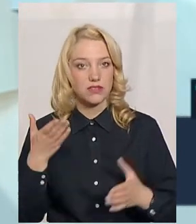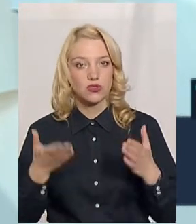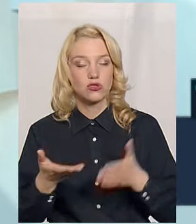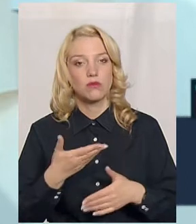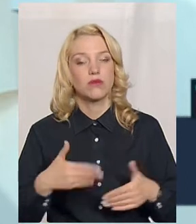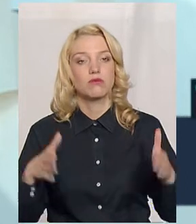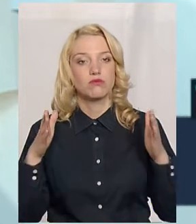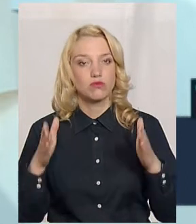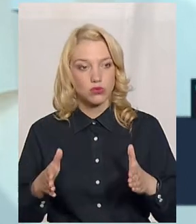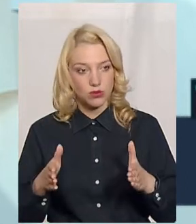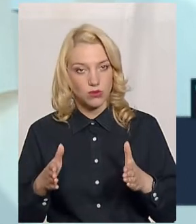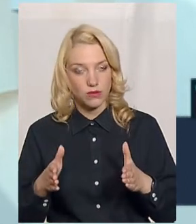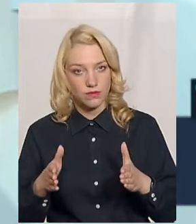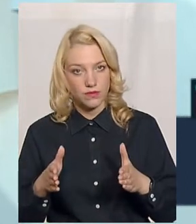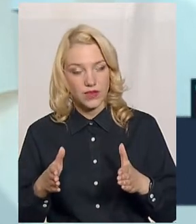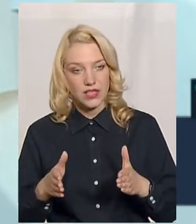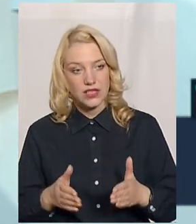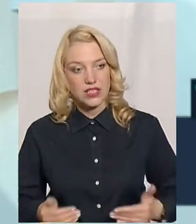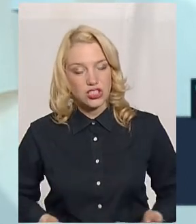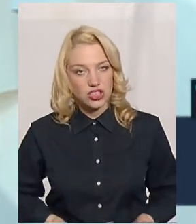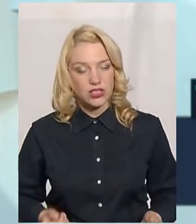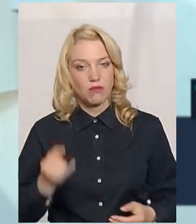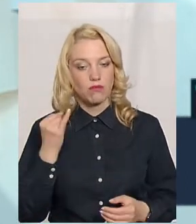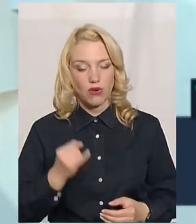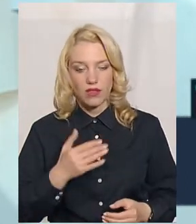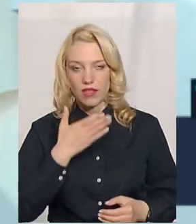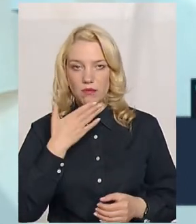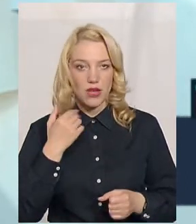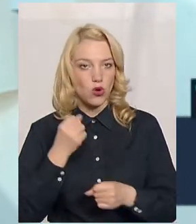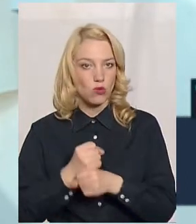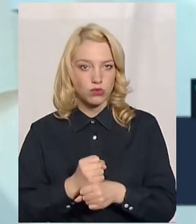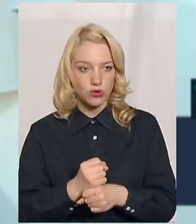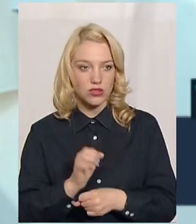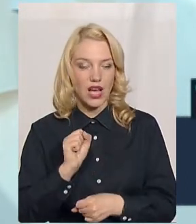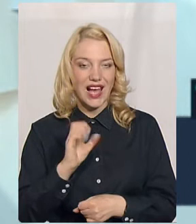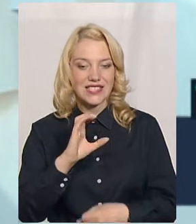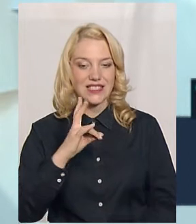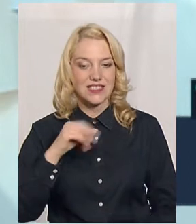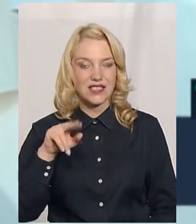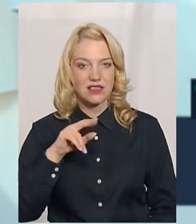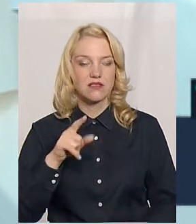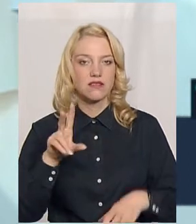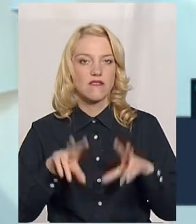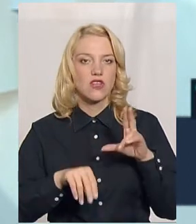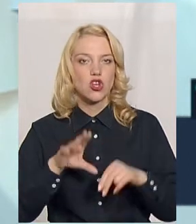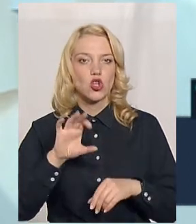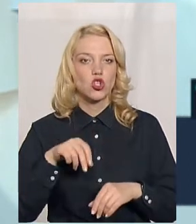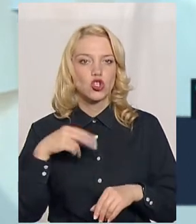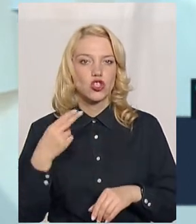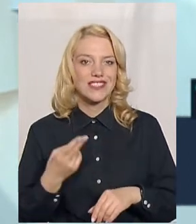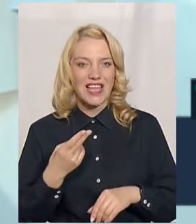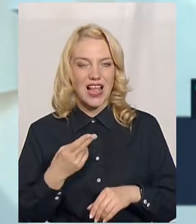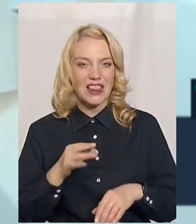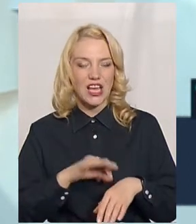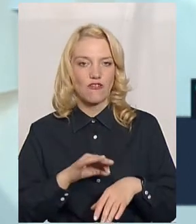будемо жити погано, не мати роботи, а снід – соціальна хвороба. Статевий шлях